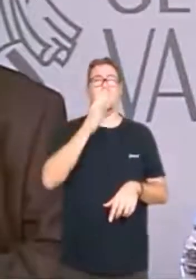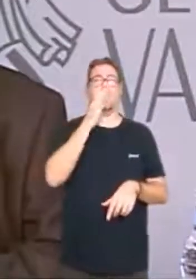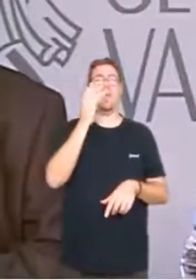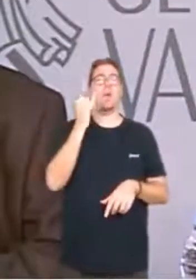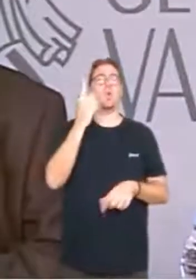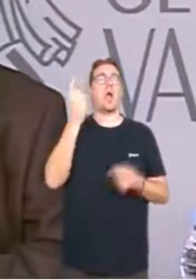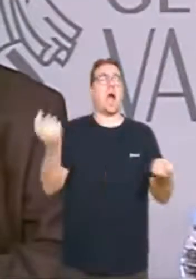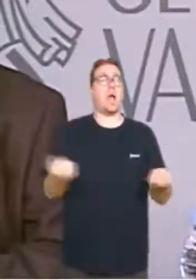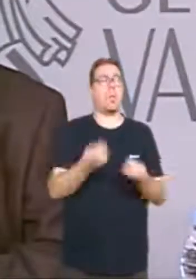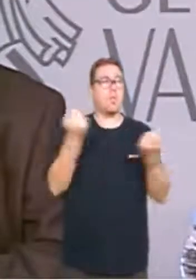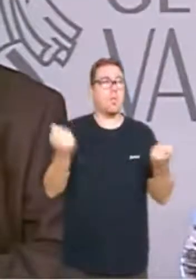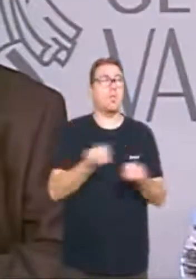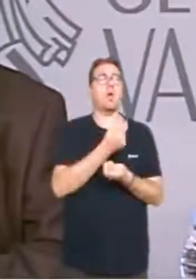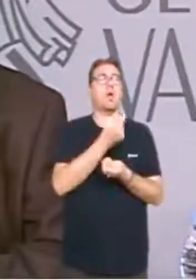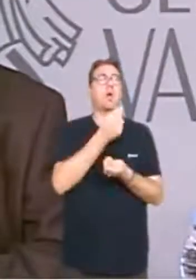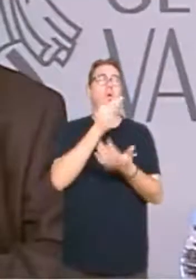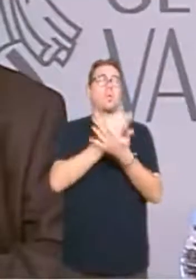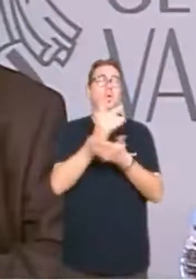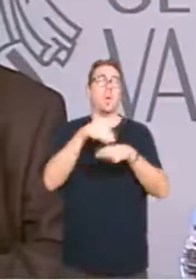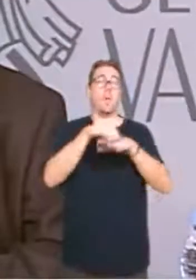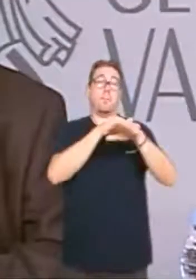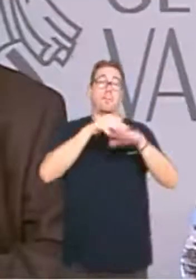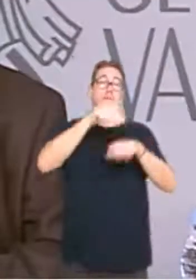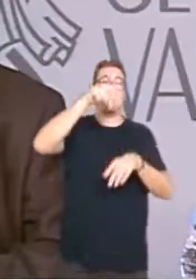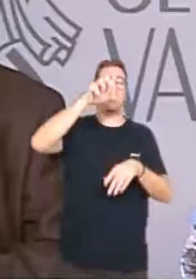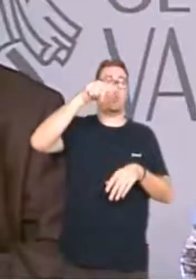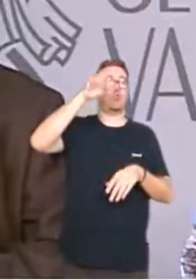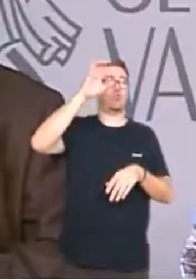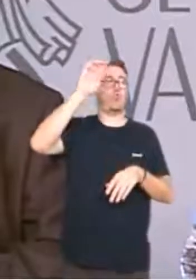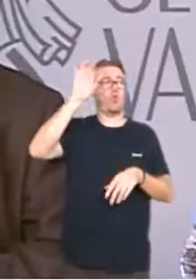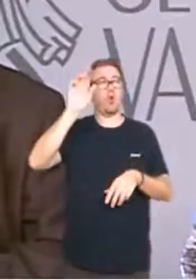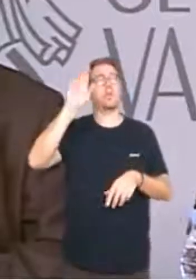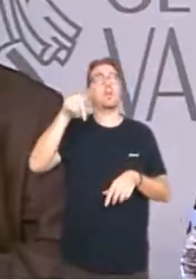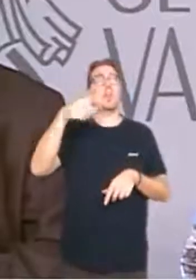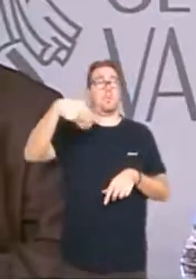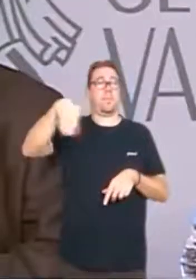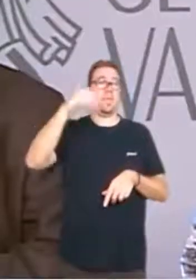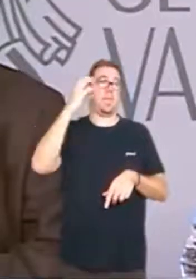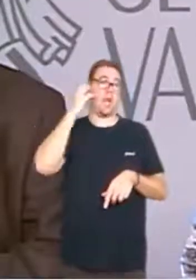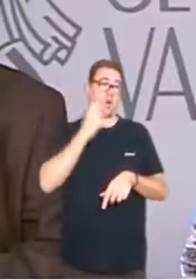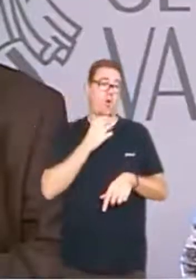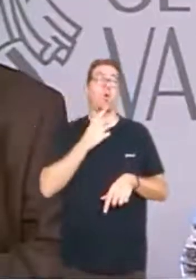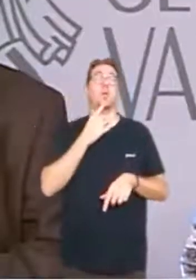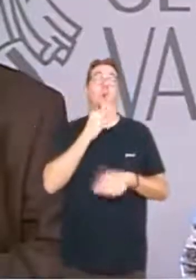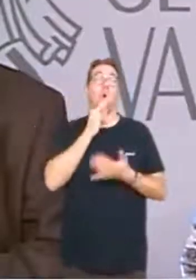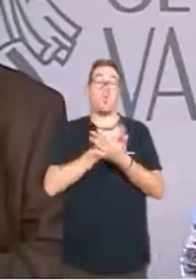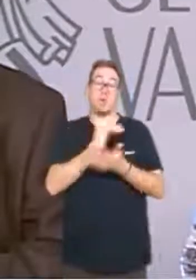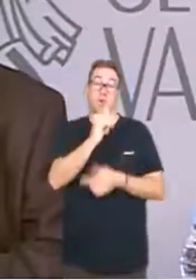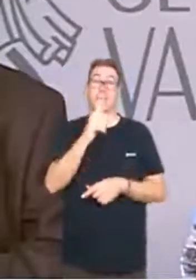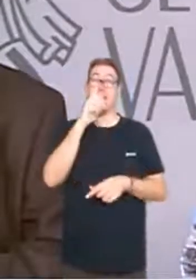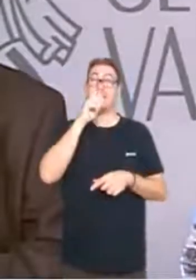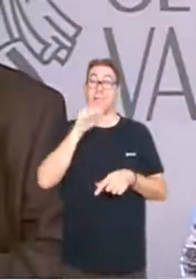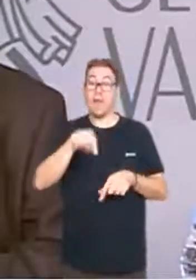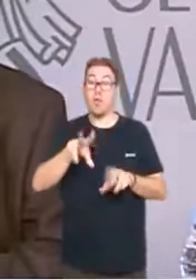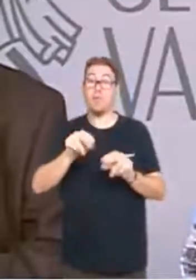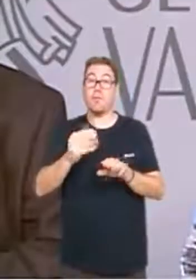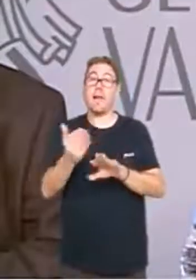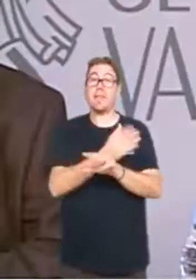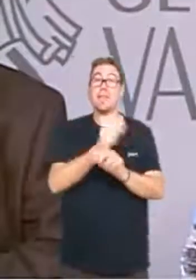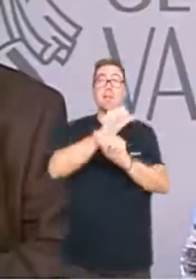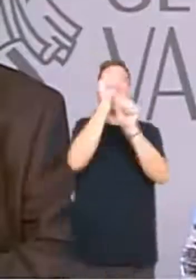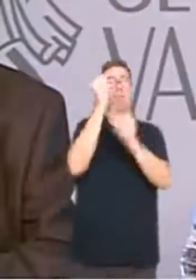anunci i un compromís tant del ministre Montoro com del president Rajoy que abans de finalitzar l'any el model de